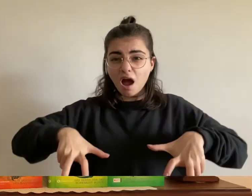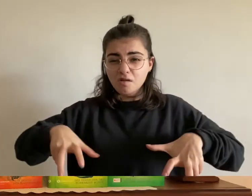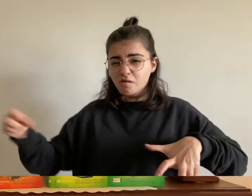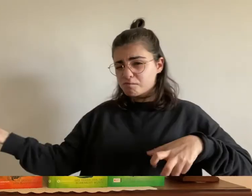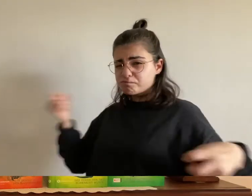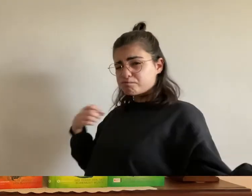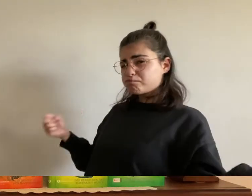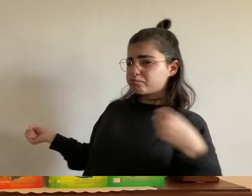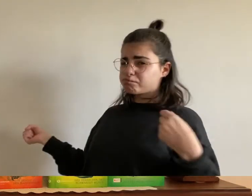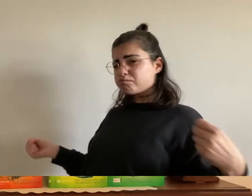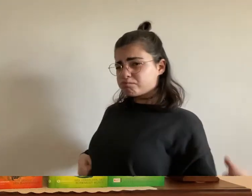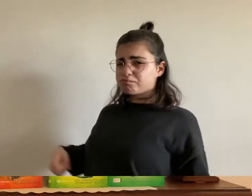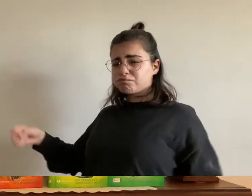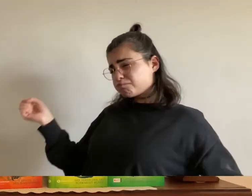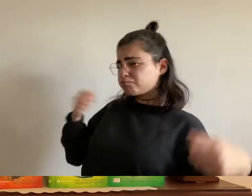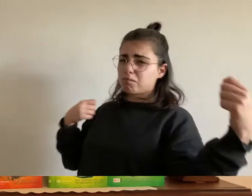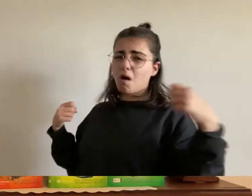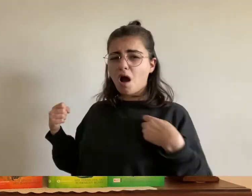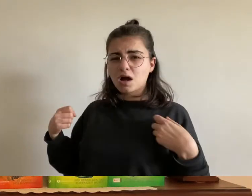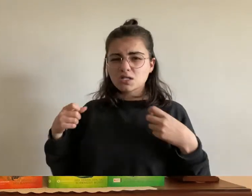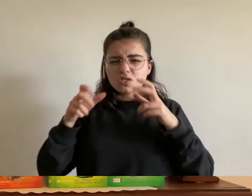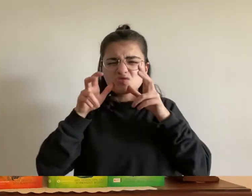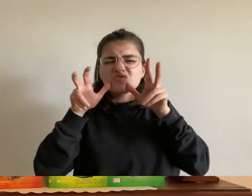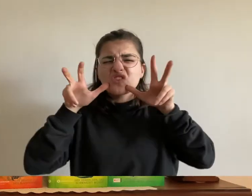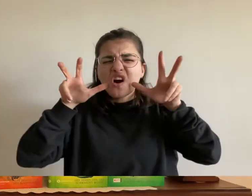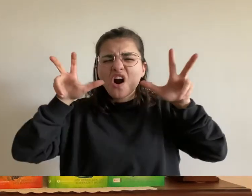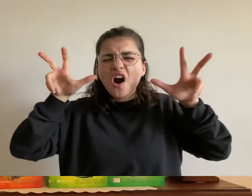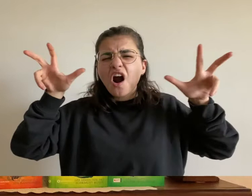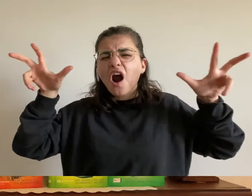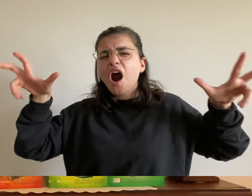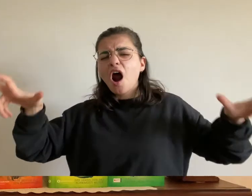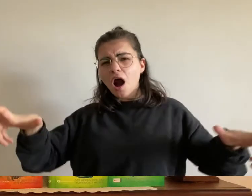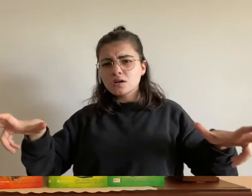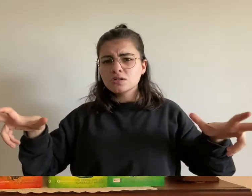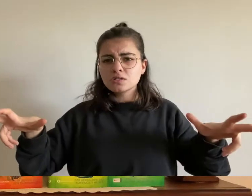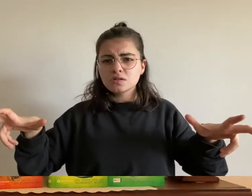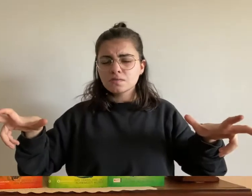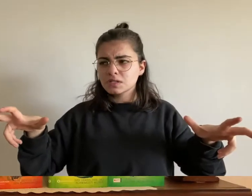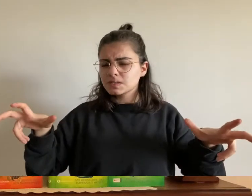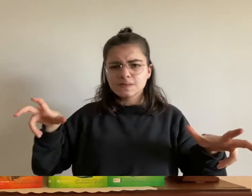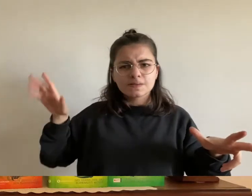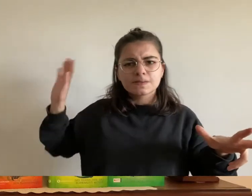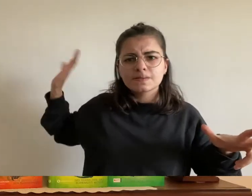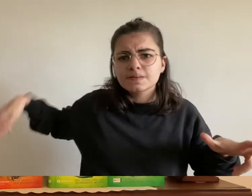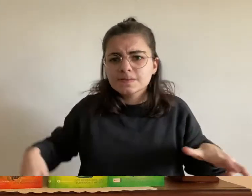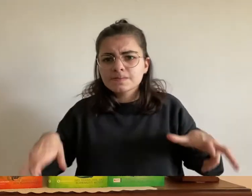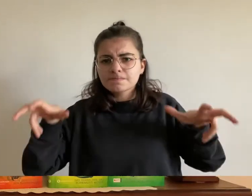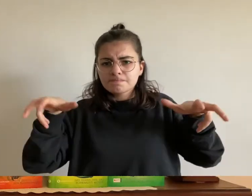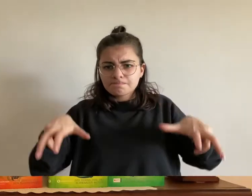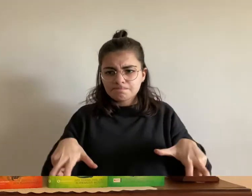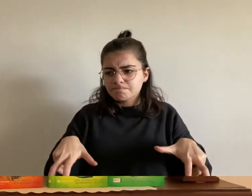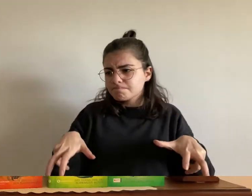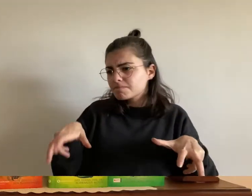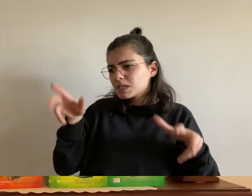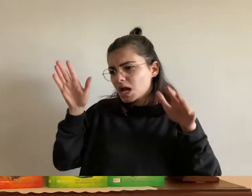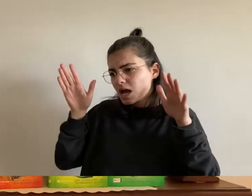aber er ließ trotzdem nicht von eric ab sondern stieß mit dem kopf vor und griff weiter an eric führte endur